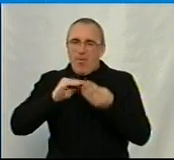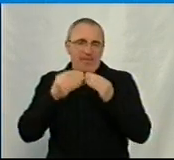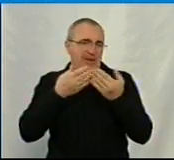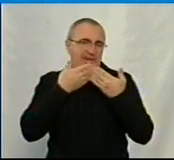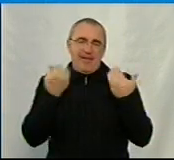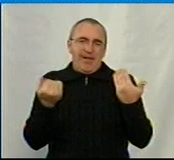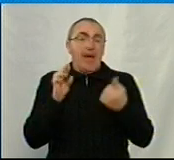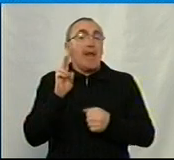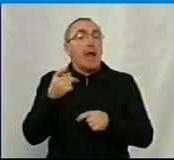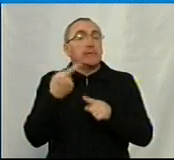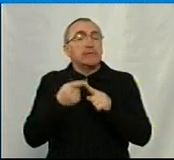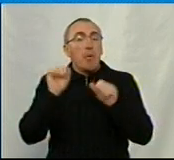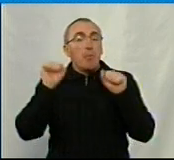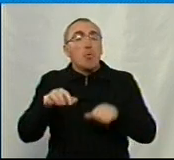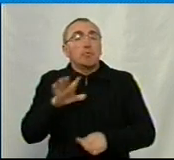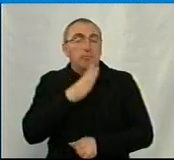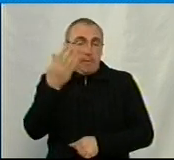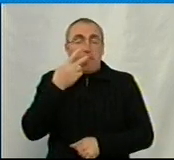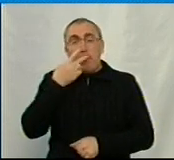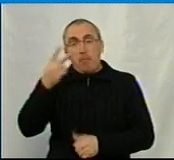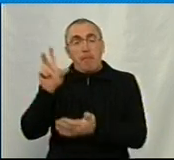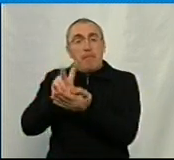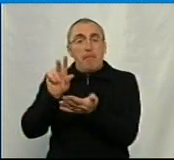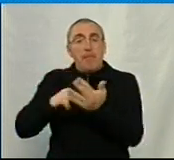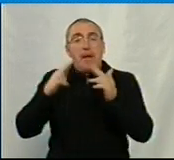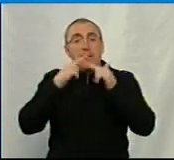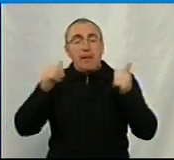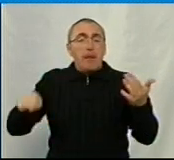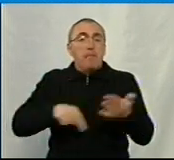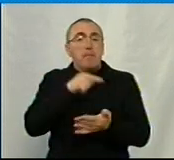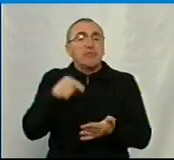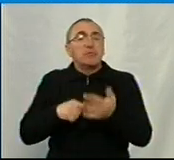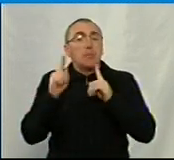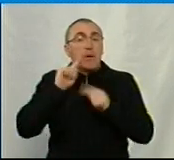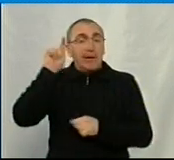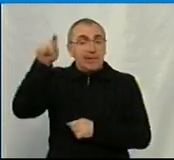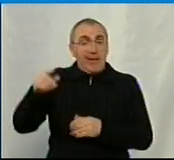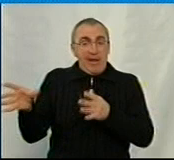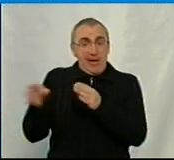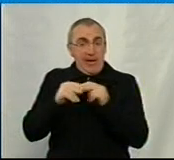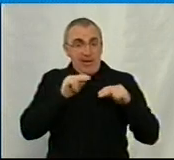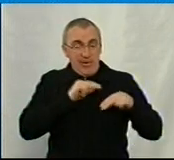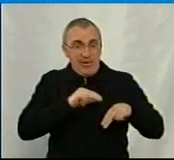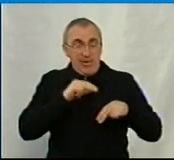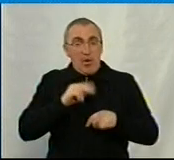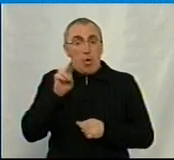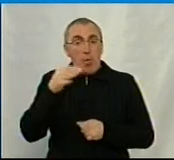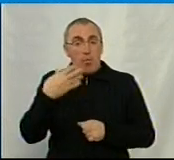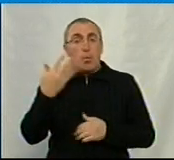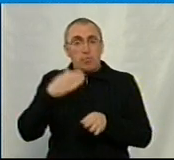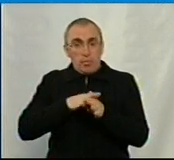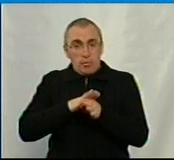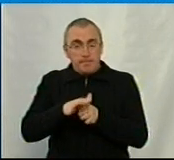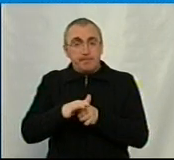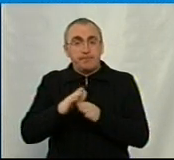Як це може бути? Давайте подивимося на прикладі Дніпровської міської ради. Там колеги кропивницьких депутатів вже провели